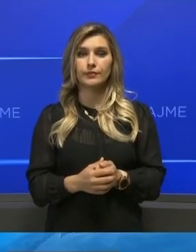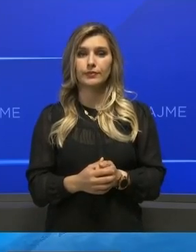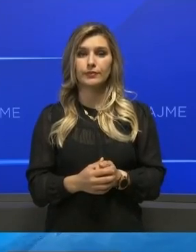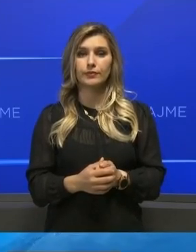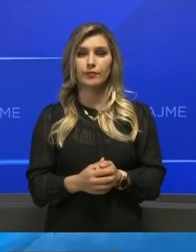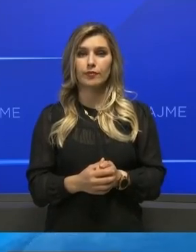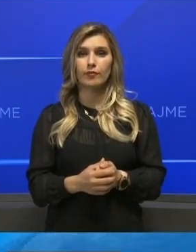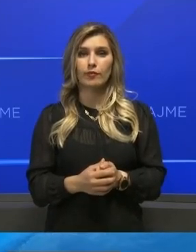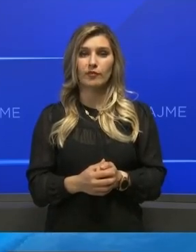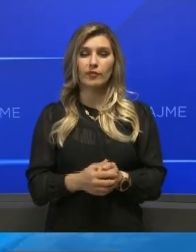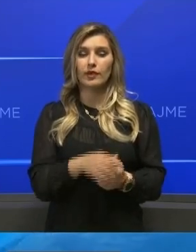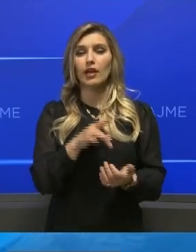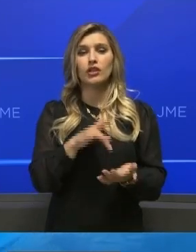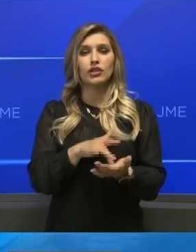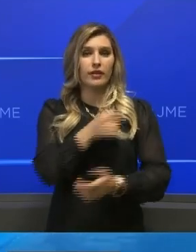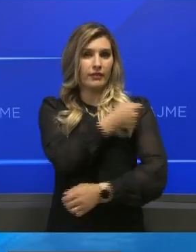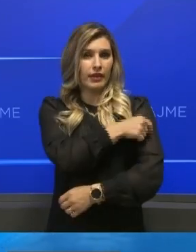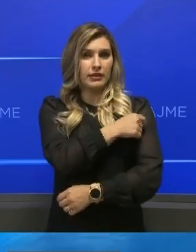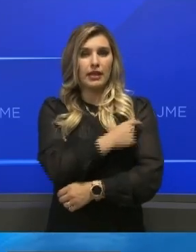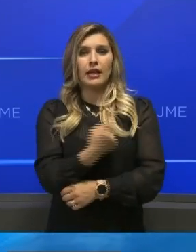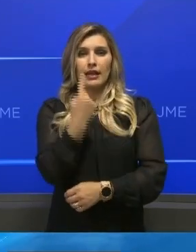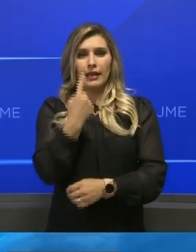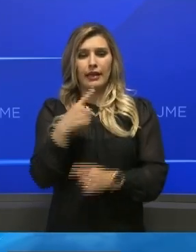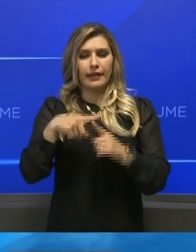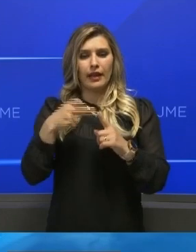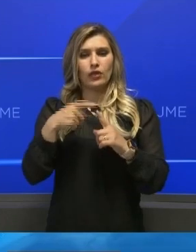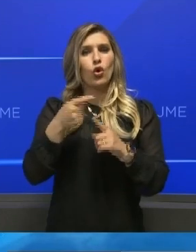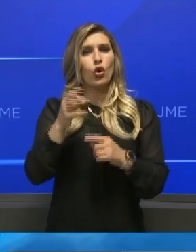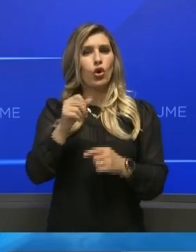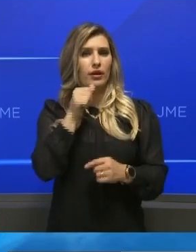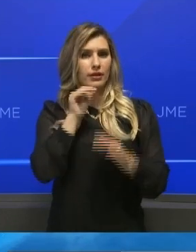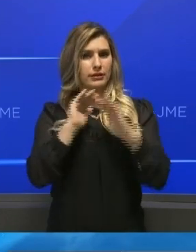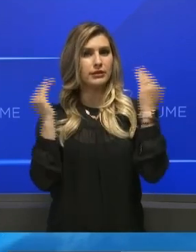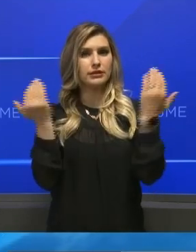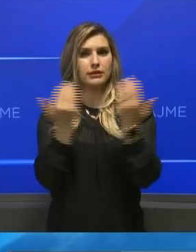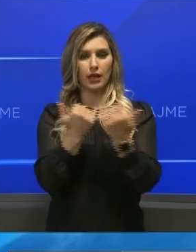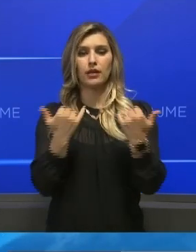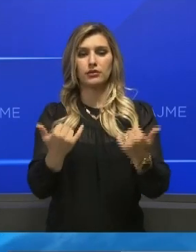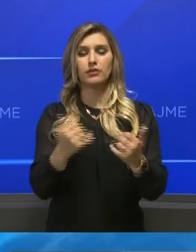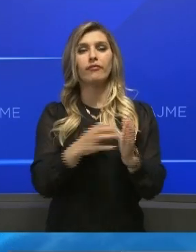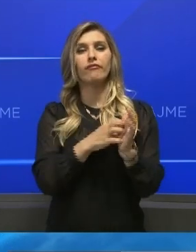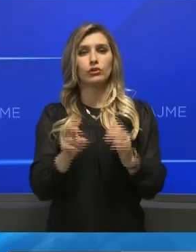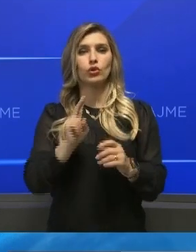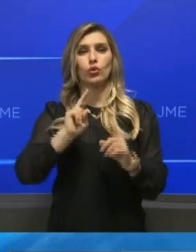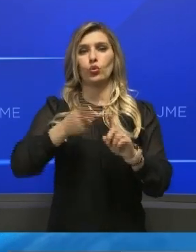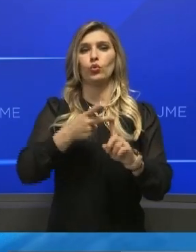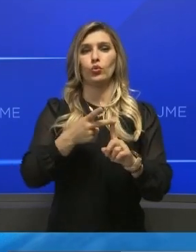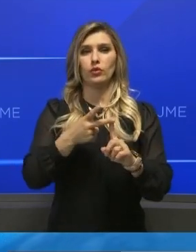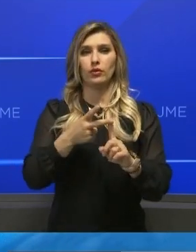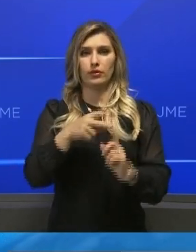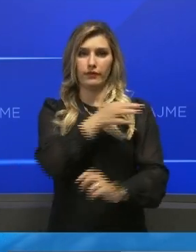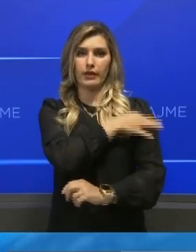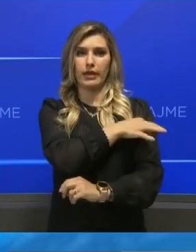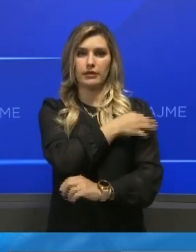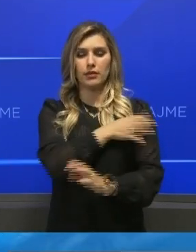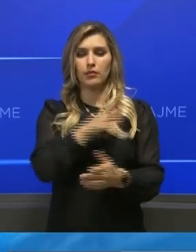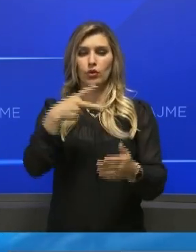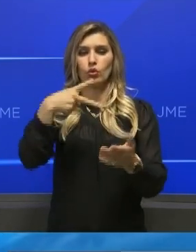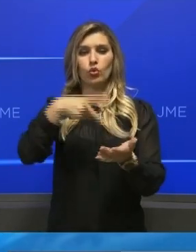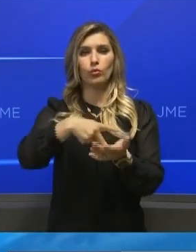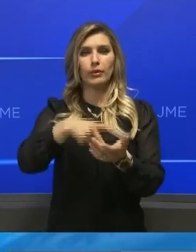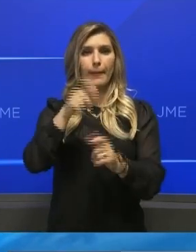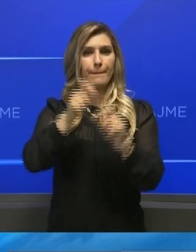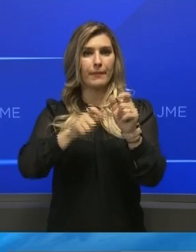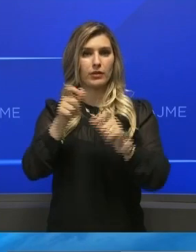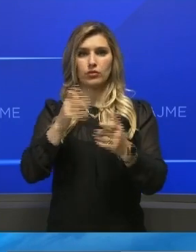Në qëndrën e vaksinimit, një të tori ka vazhdoar edhe sot vaksinimi me dozën e dytë të vaksinës andik COVID-19, mbi 2.000 persona